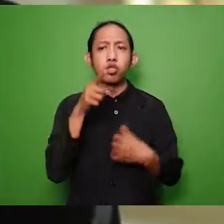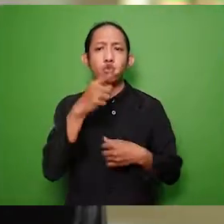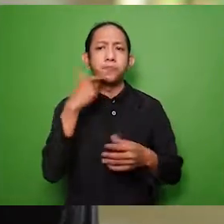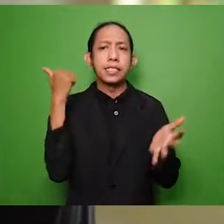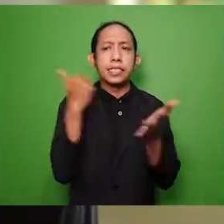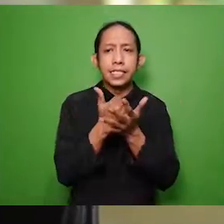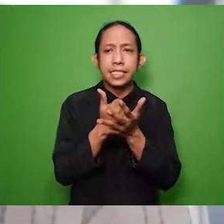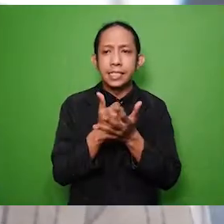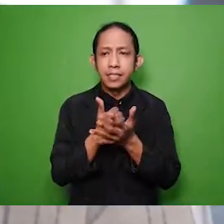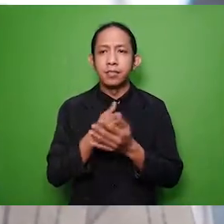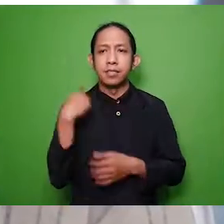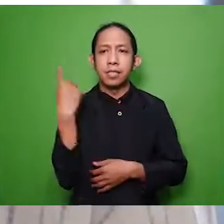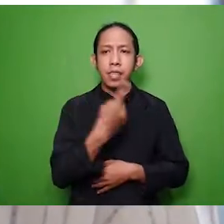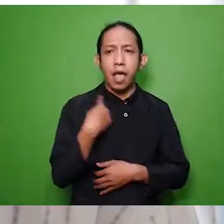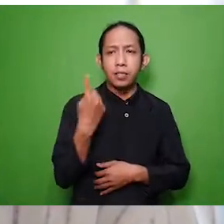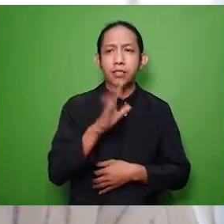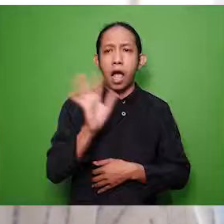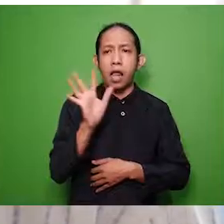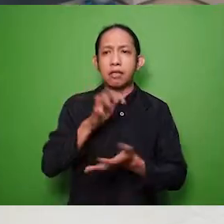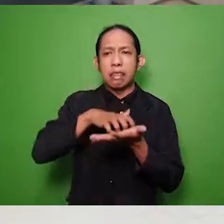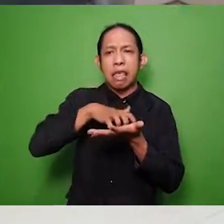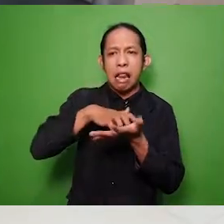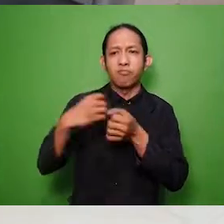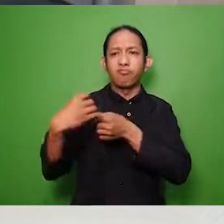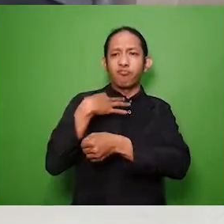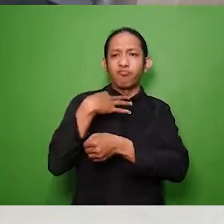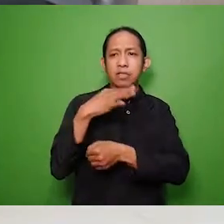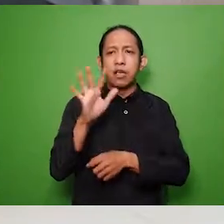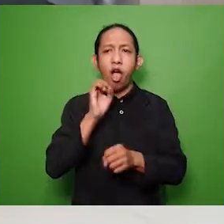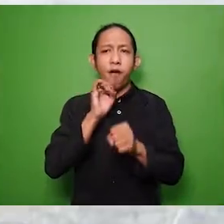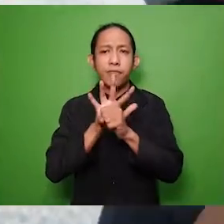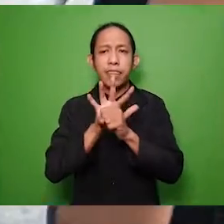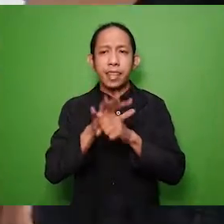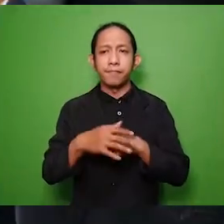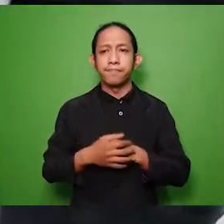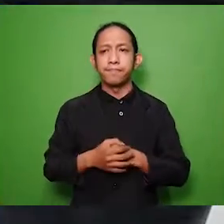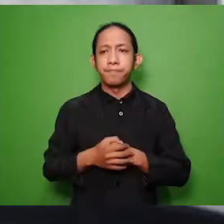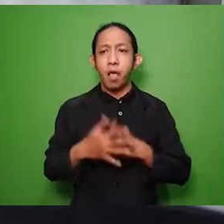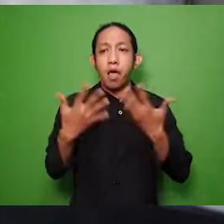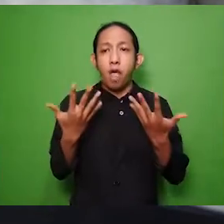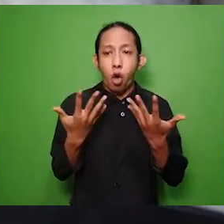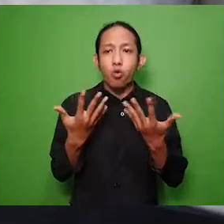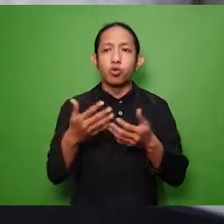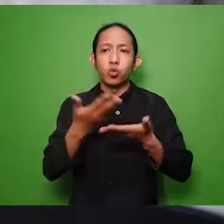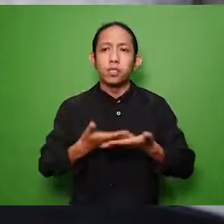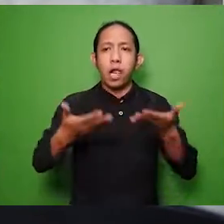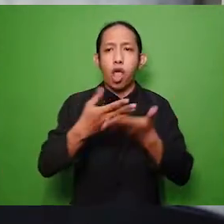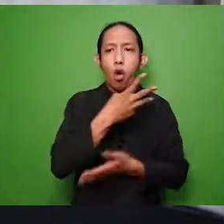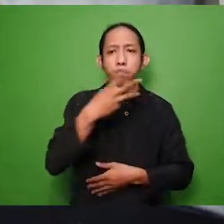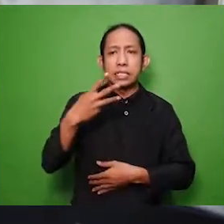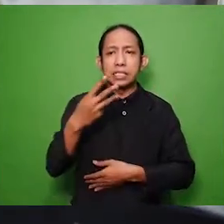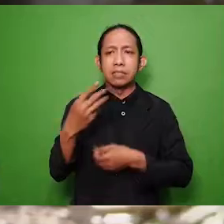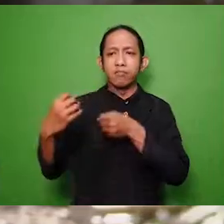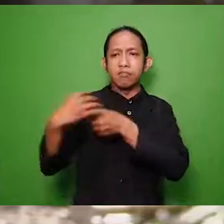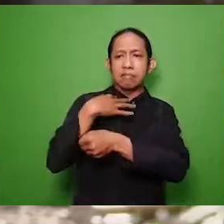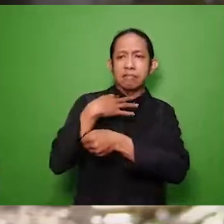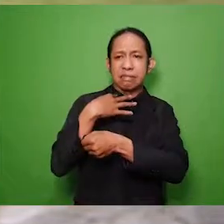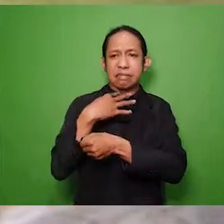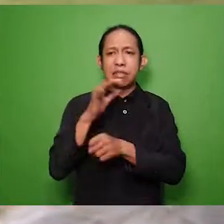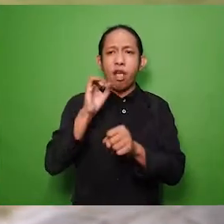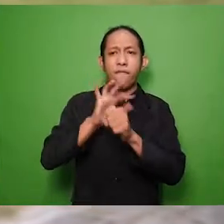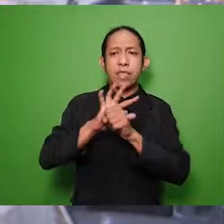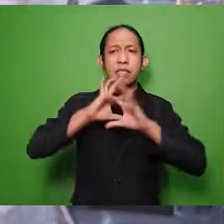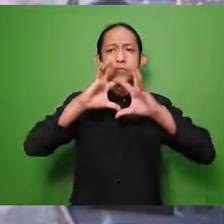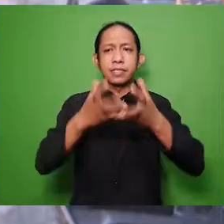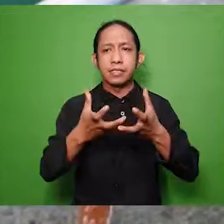menjadi syarat mutlak agar kita tidak semakin rentan terpapar COVID-19 dan juga dampak negatif sosial ekonomi